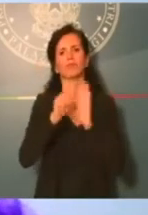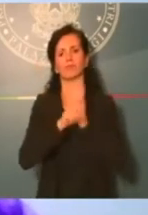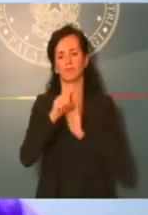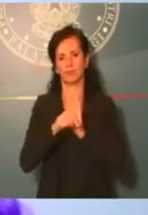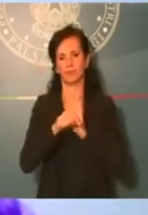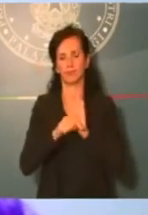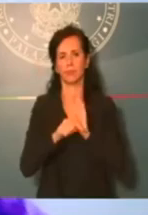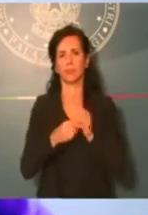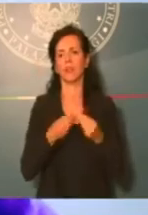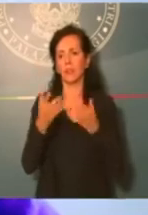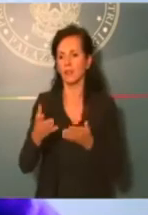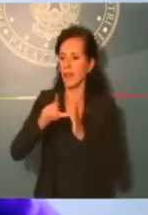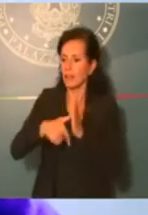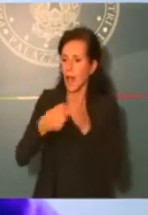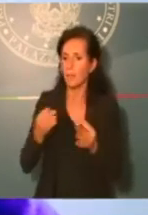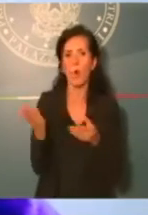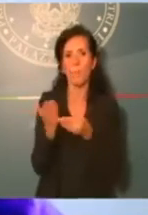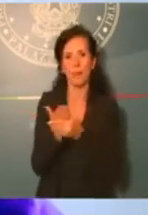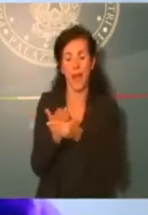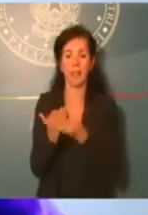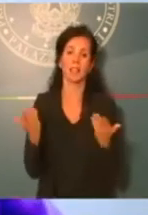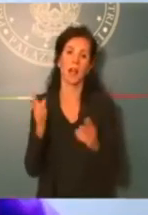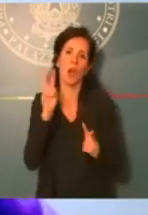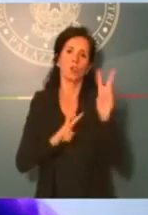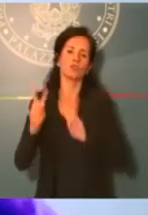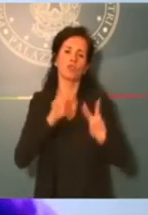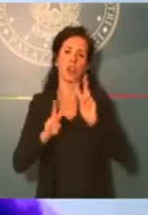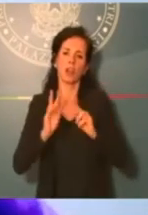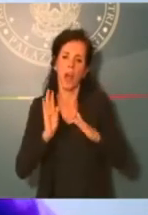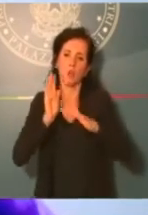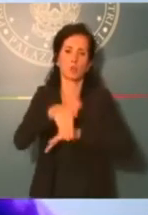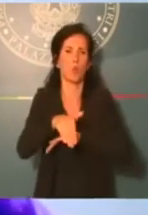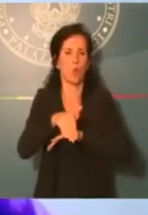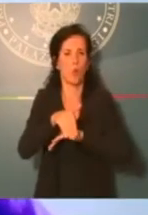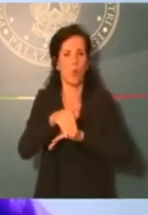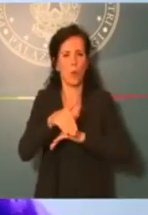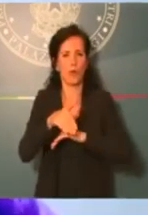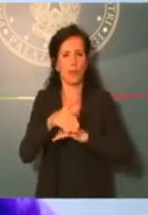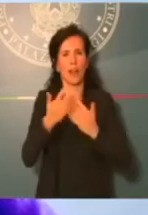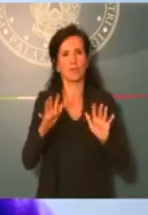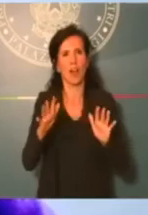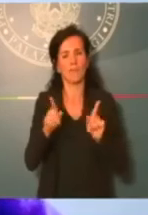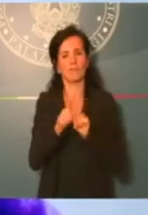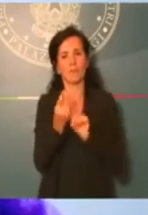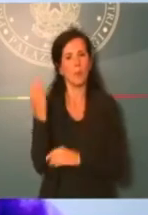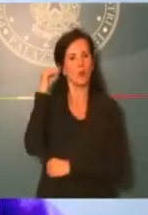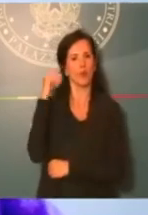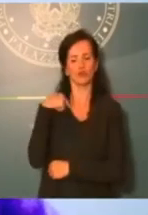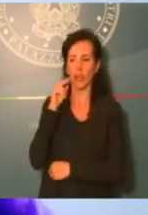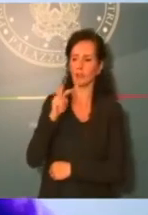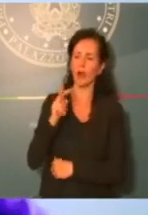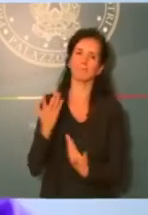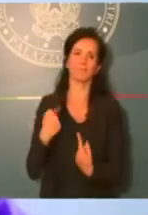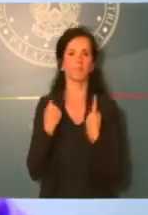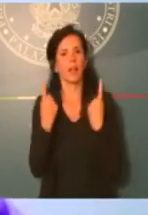'erogazione proprio dei tempi delle pratiche, anche un per superare quelle che a volte sono idee preconcette sulle modalità e sui tempi